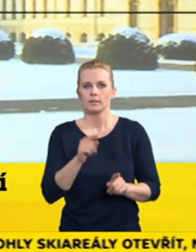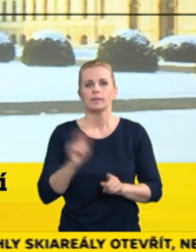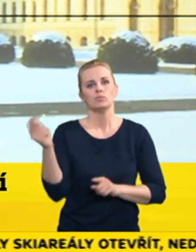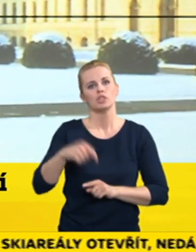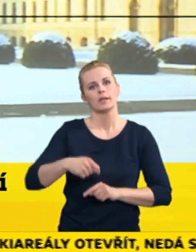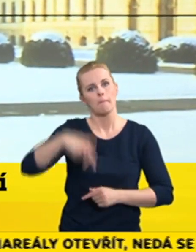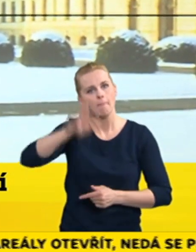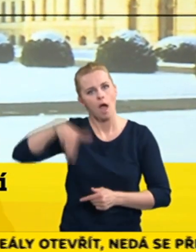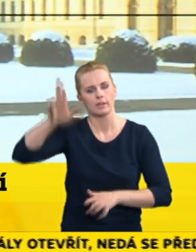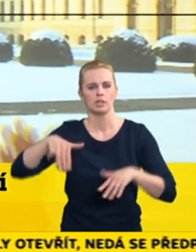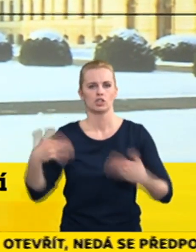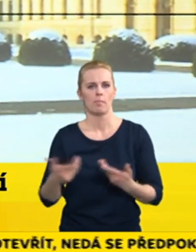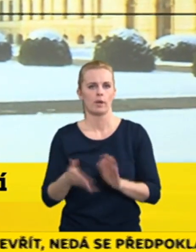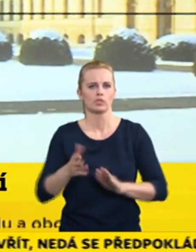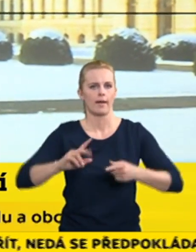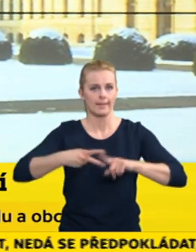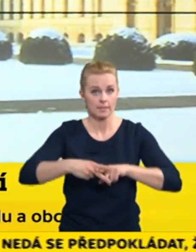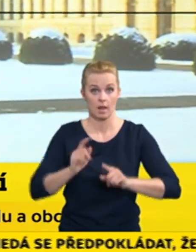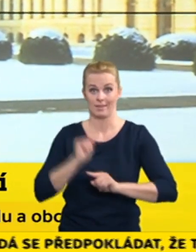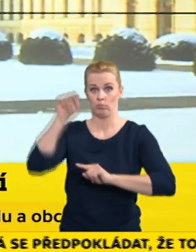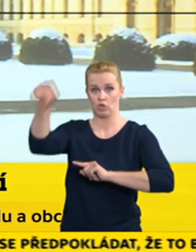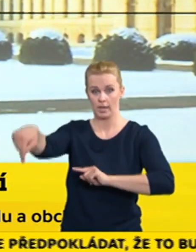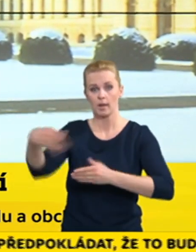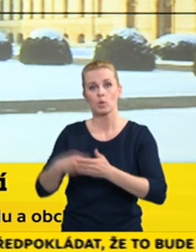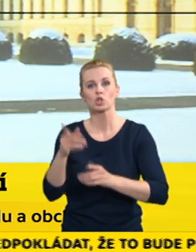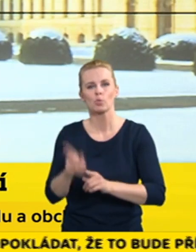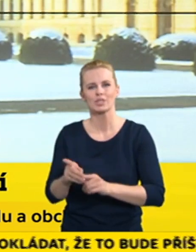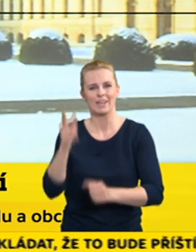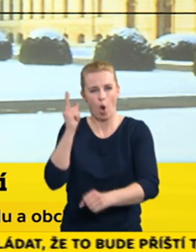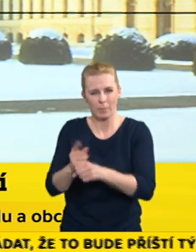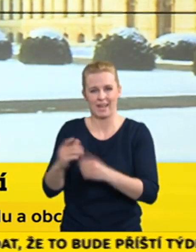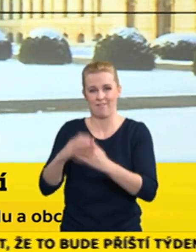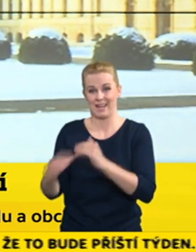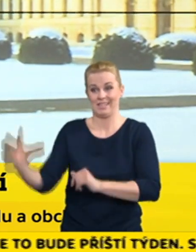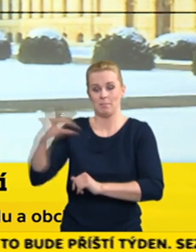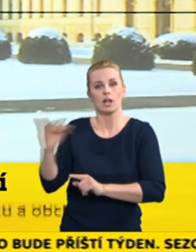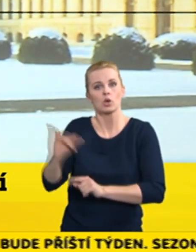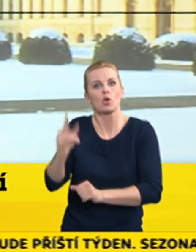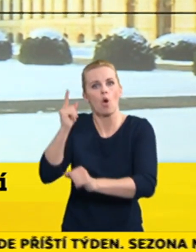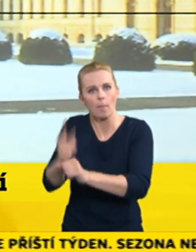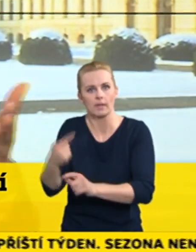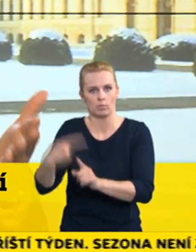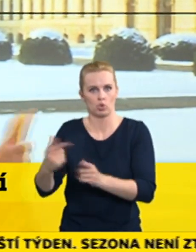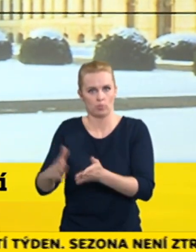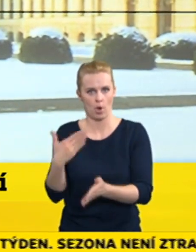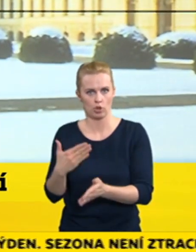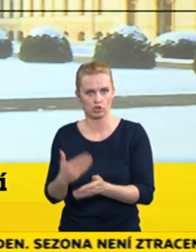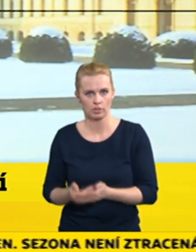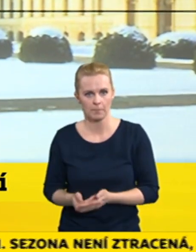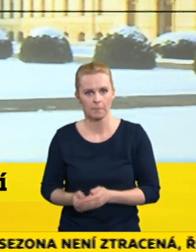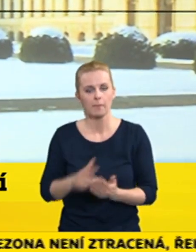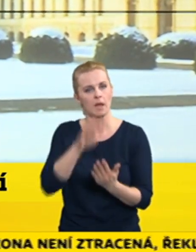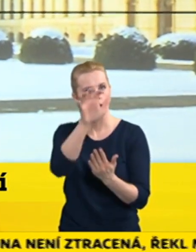instalatér, tak musí být objednávka od dotyčného, který si vás tam objednal, což samozřejmě nemusí být přímo